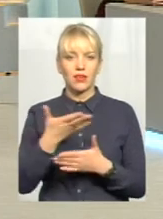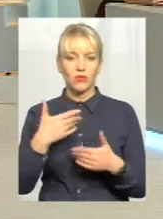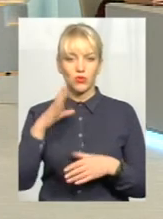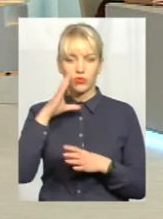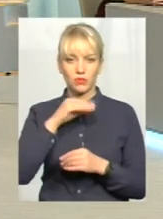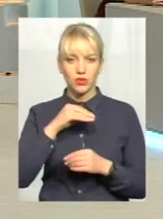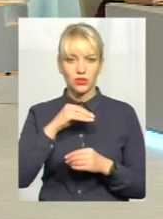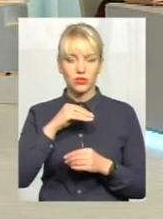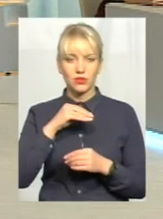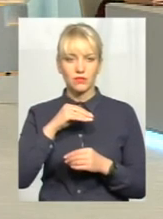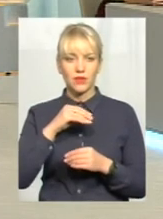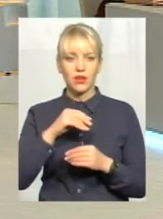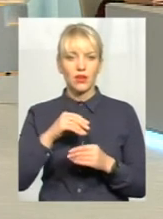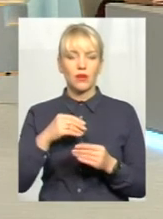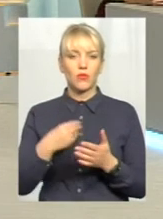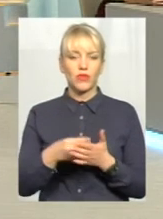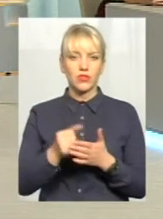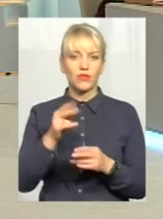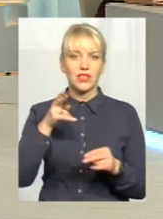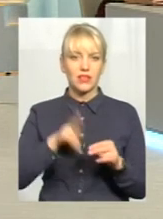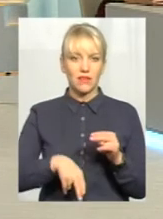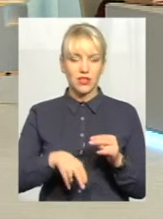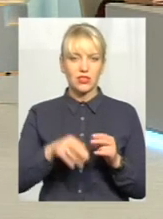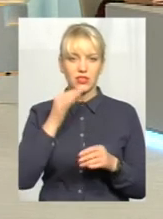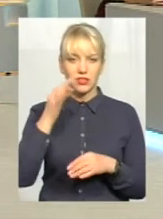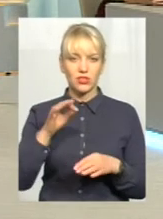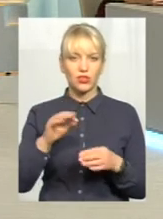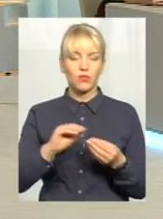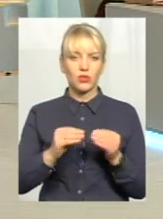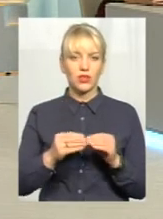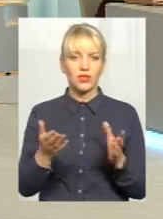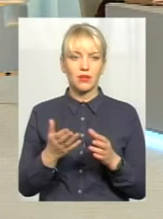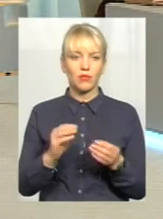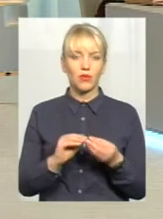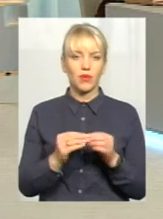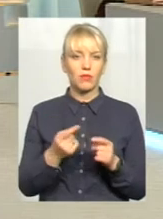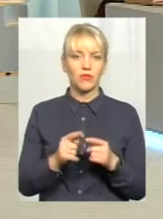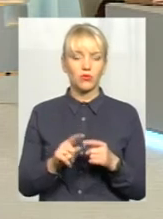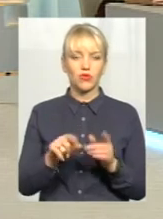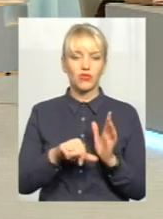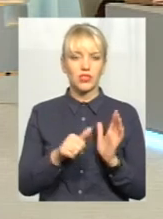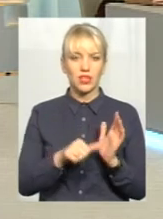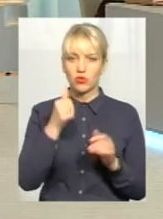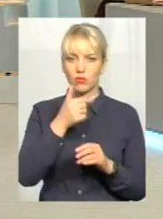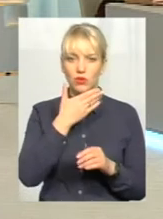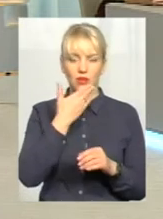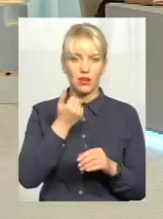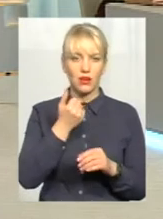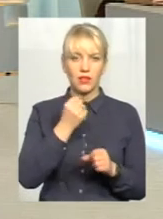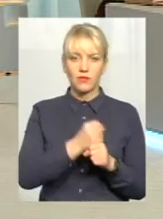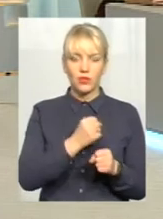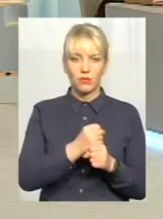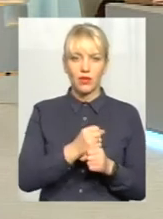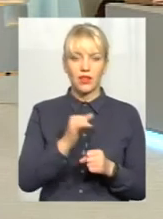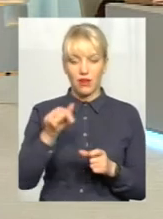профінансували, і ми його завершили. Скажіть, будь ласка, є тут проблеми в тому, що в 2016 році ми його не зробили,